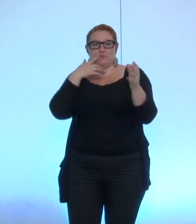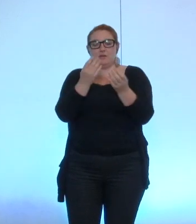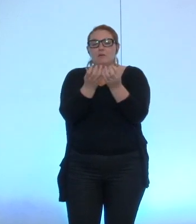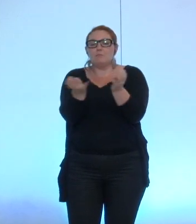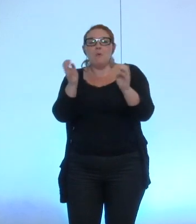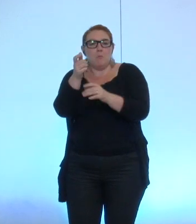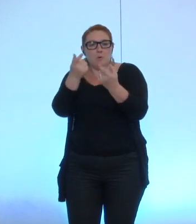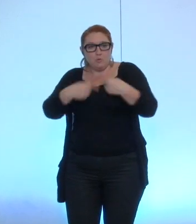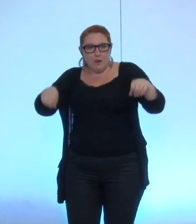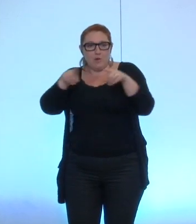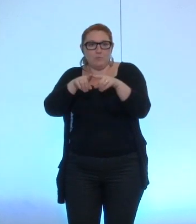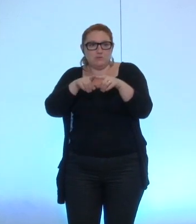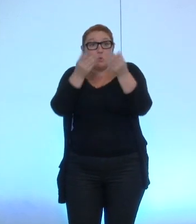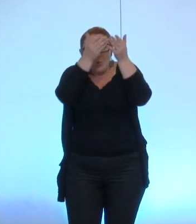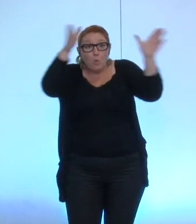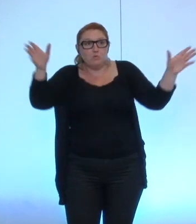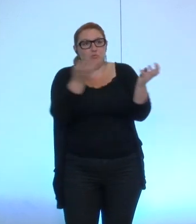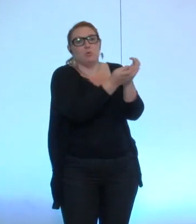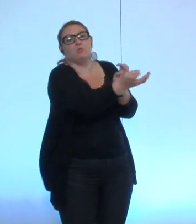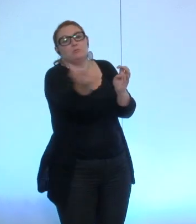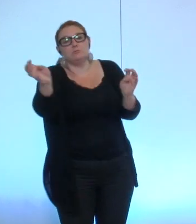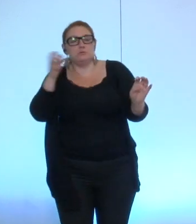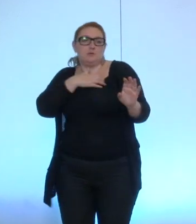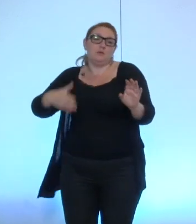et évidemment ça prend tout son sens